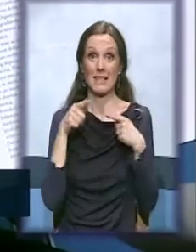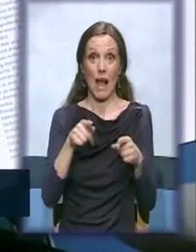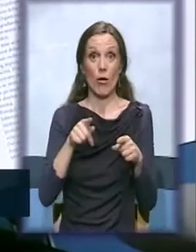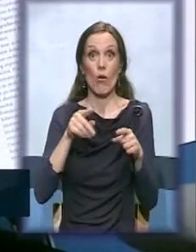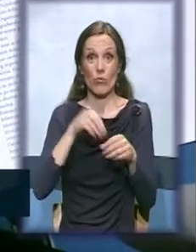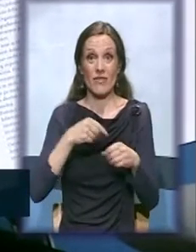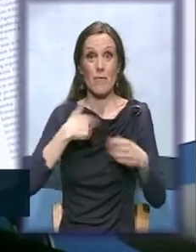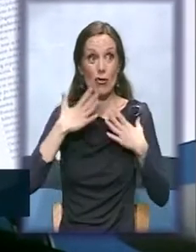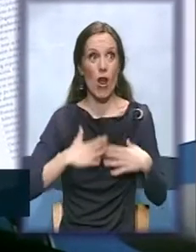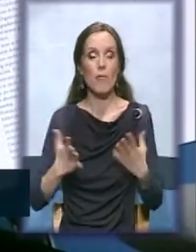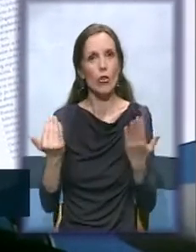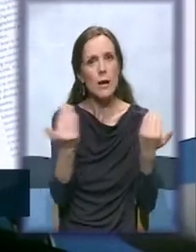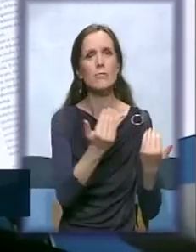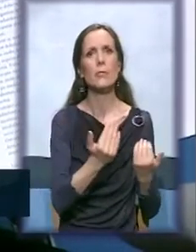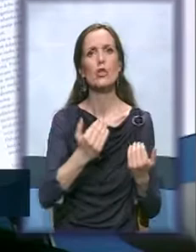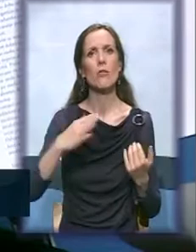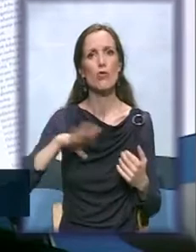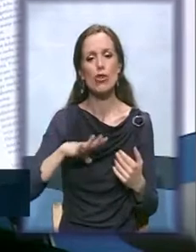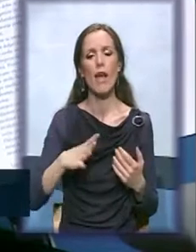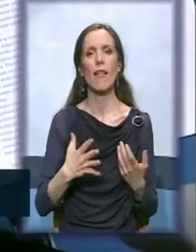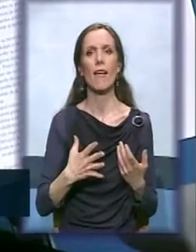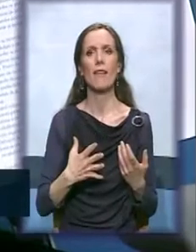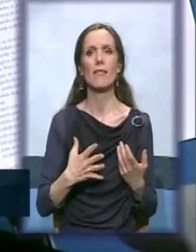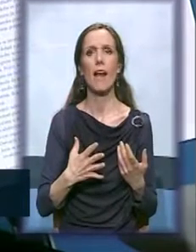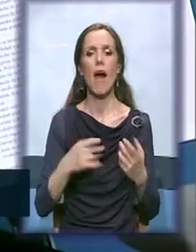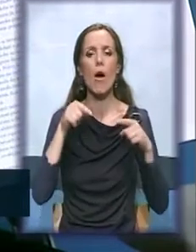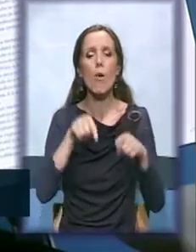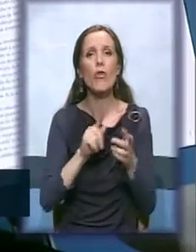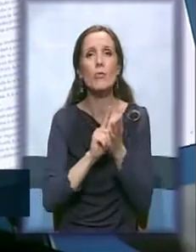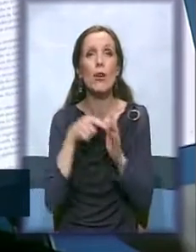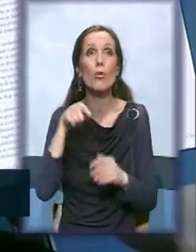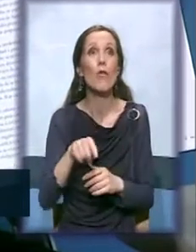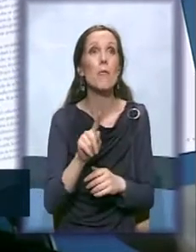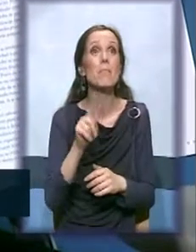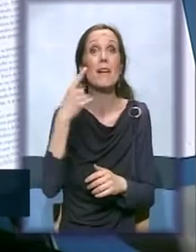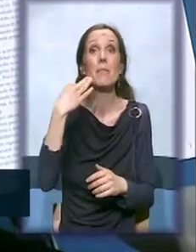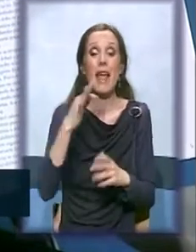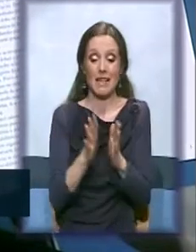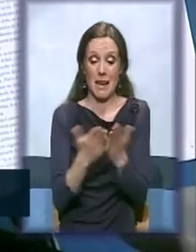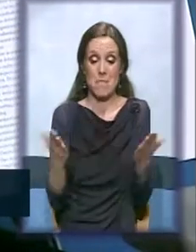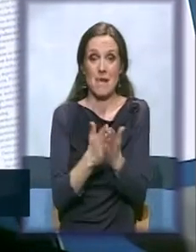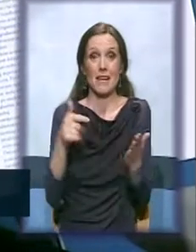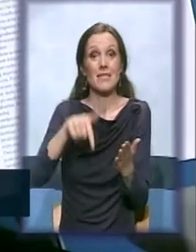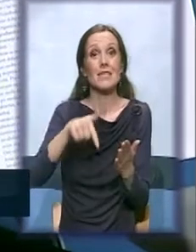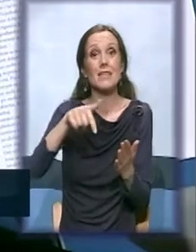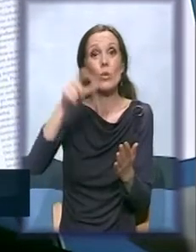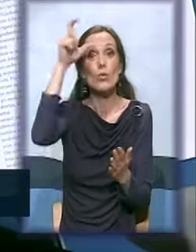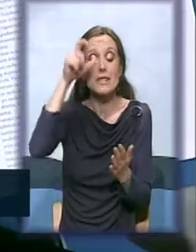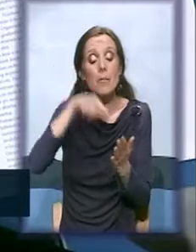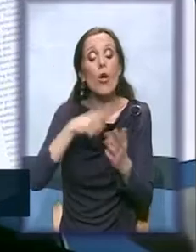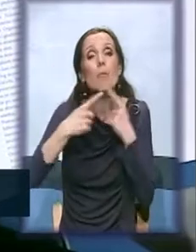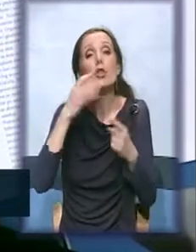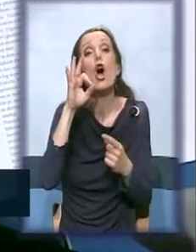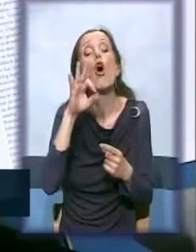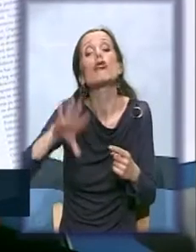Da nam i u ovom trendku, ovom našem prvom jedinom magazinu u Srbiji koji se bavi ženama